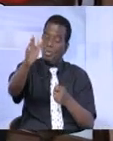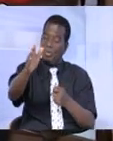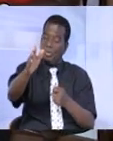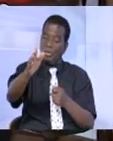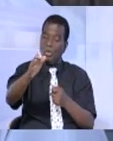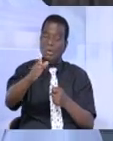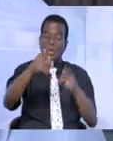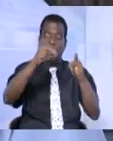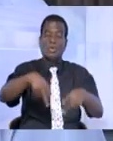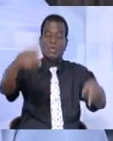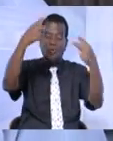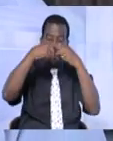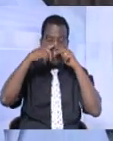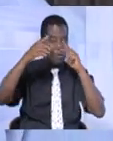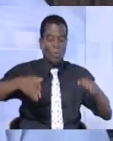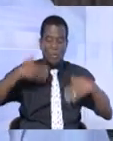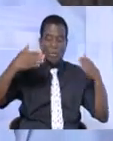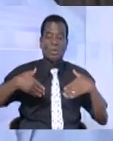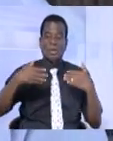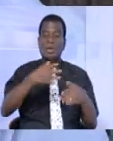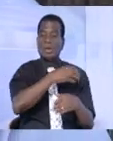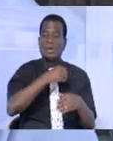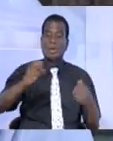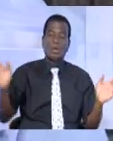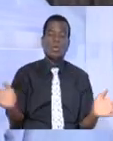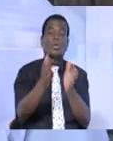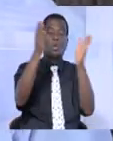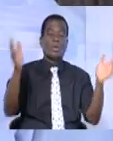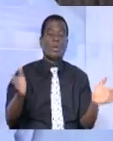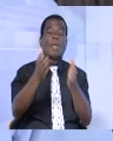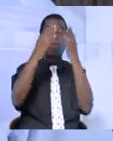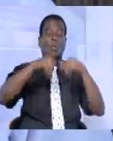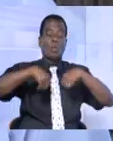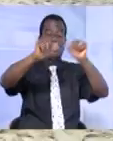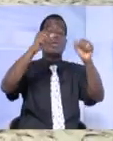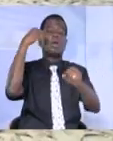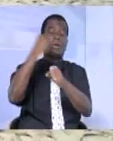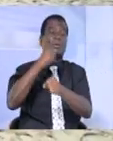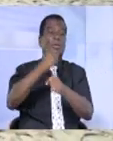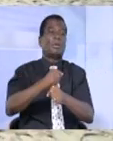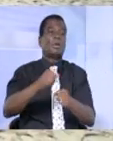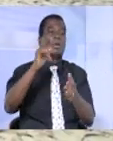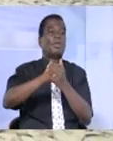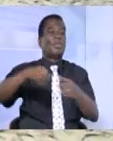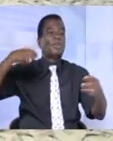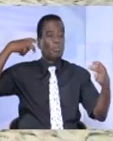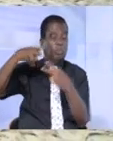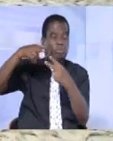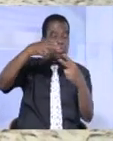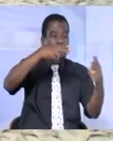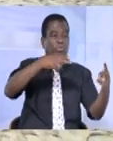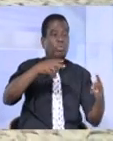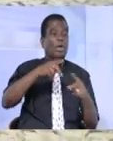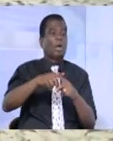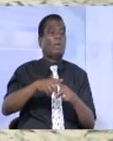contents. Et puis, ils nous encouragent encore plus de continuer le travail. Cette attaque meurtrière a endeuillé